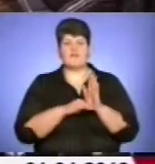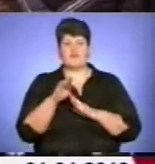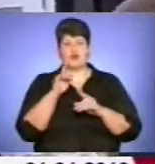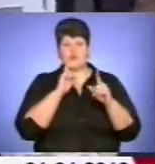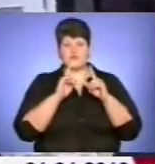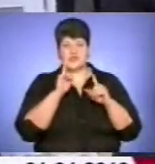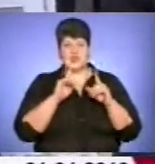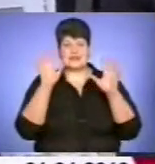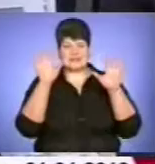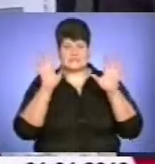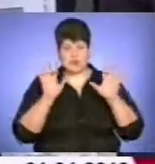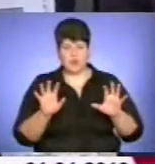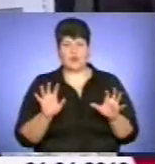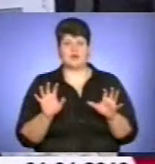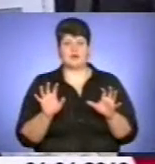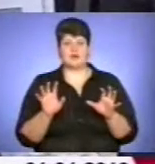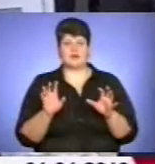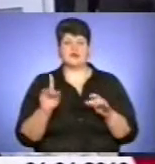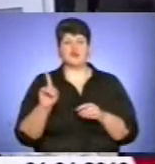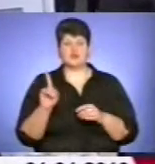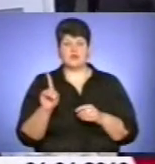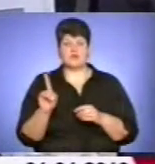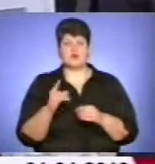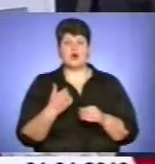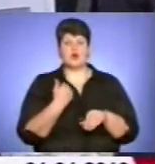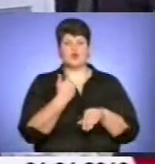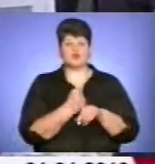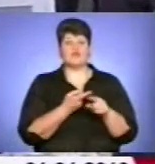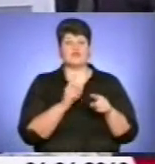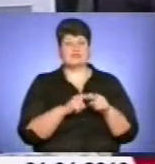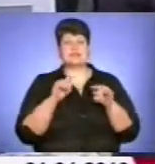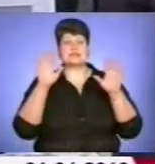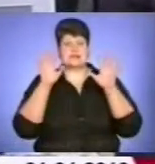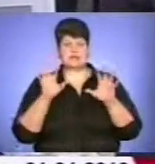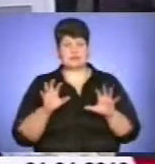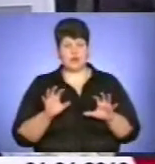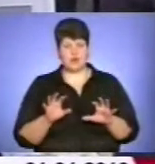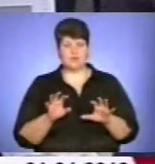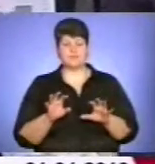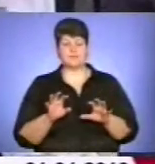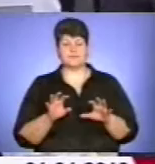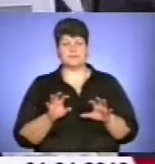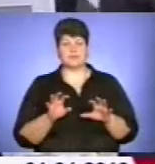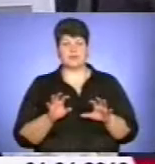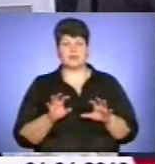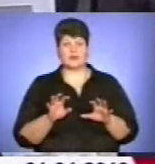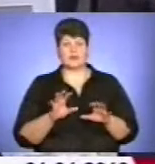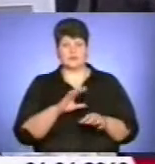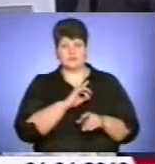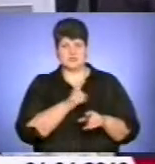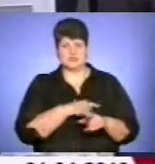закони. І щоб на основі цих законів, як то кажуть, міснила держава і